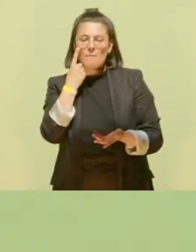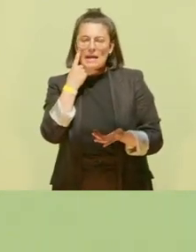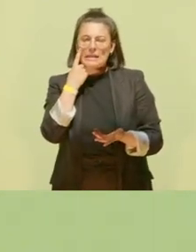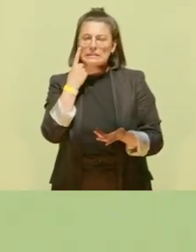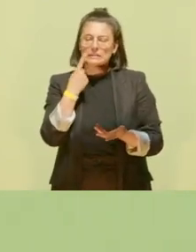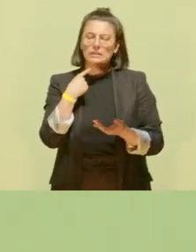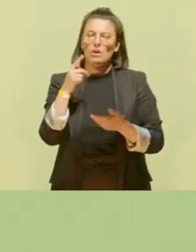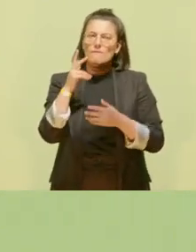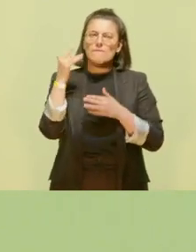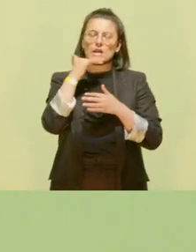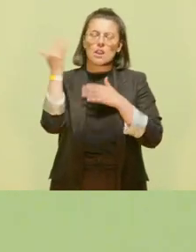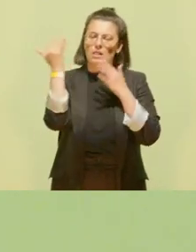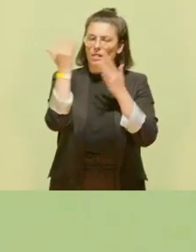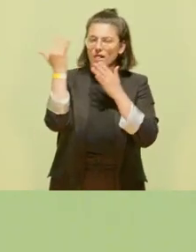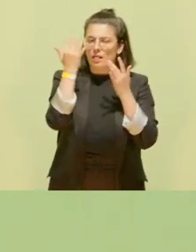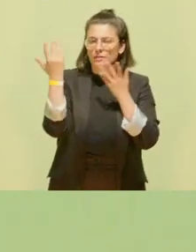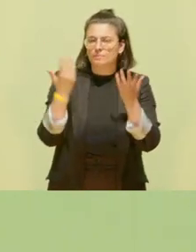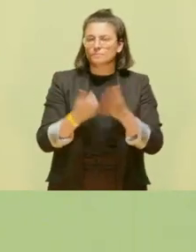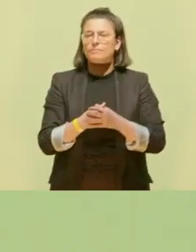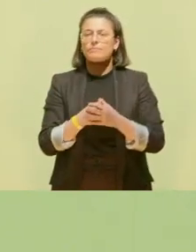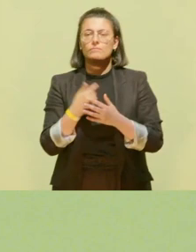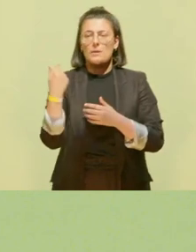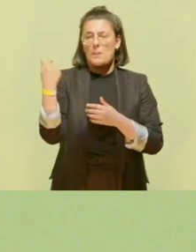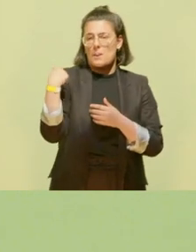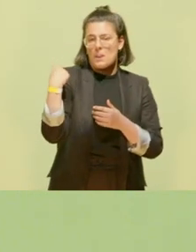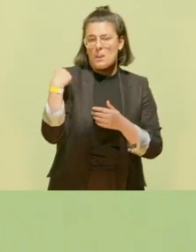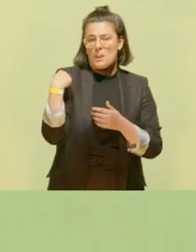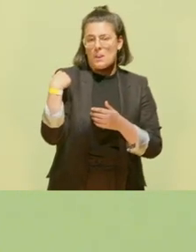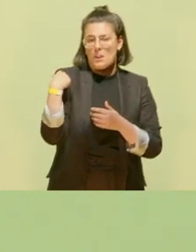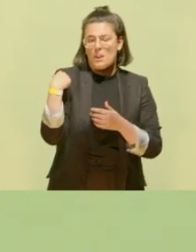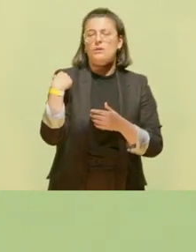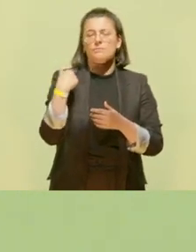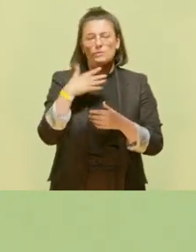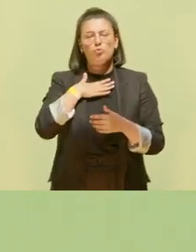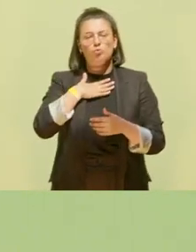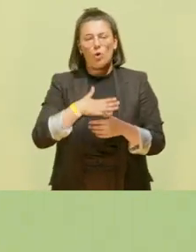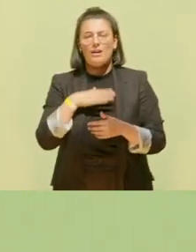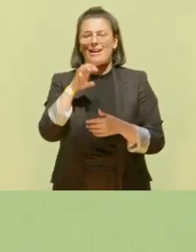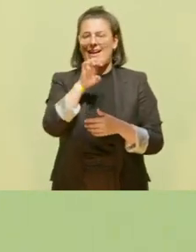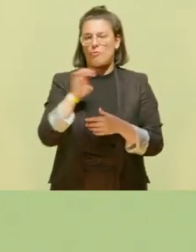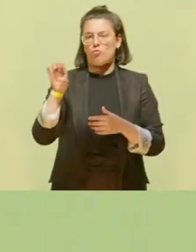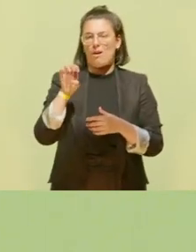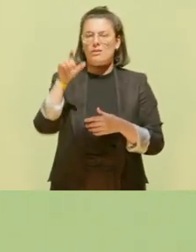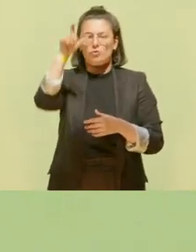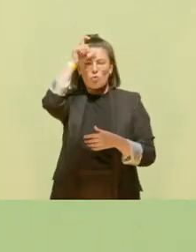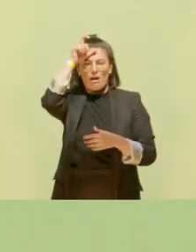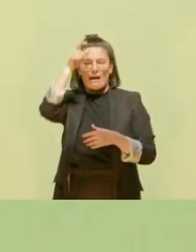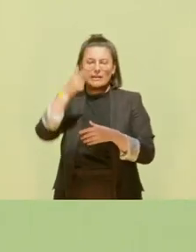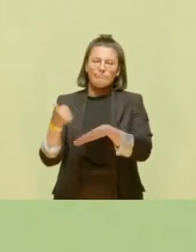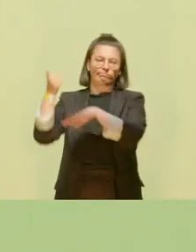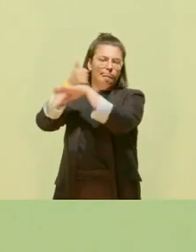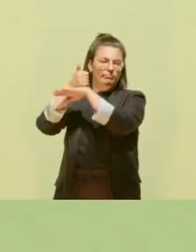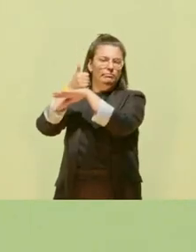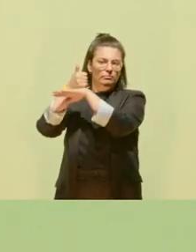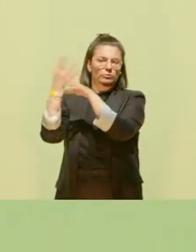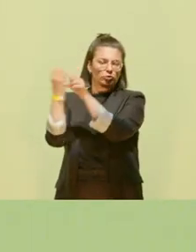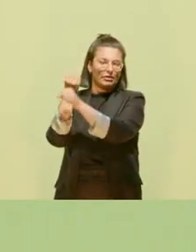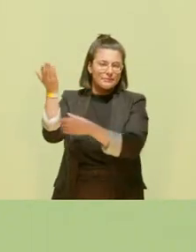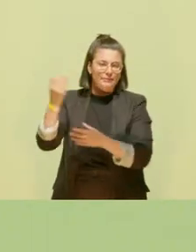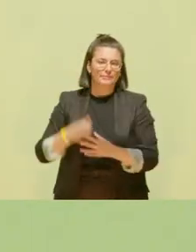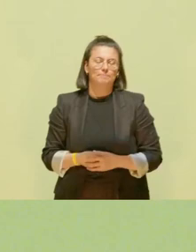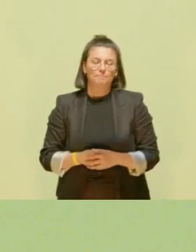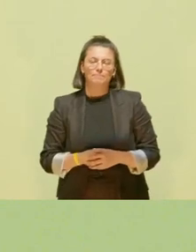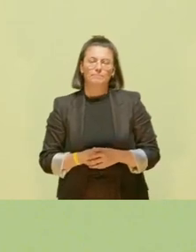umtreibt, ist, dass letzten Sonntag Erdogan erneut zum Präsidenten gewählt wurde. Ich bin